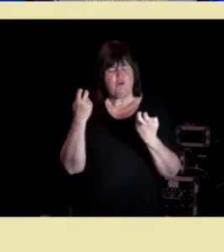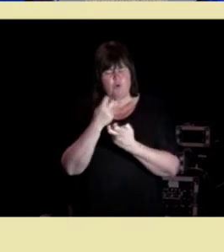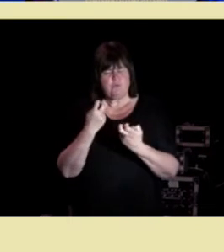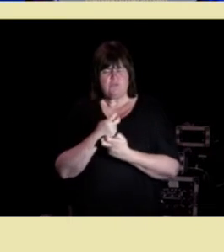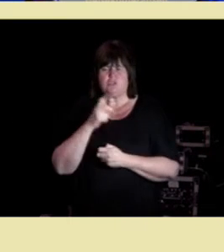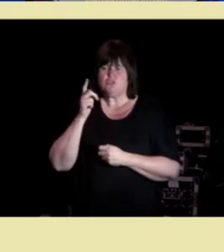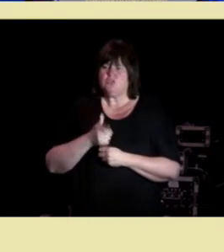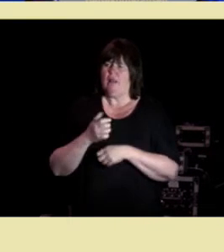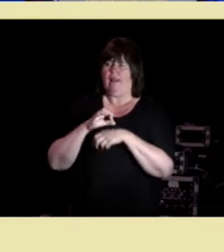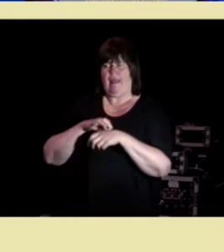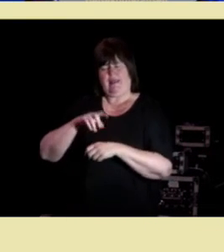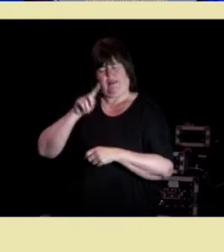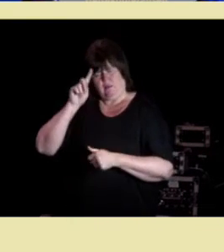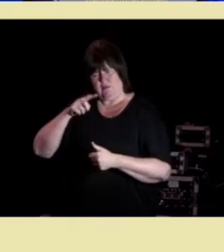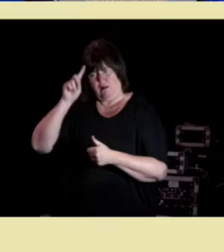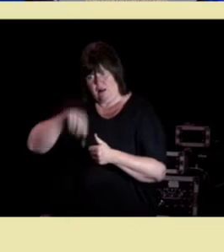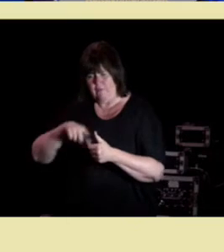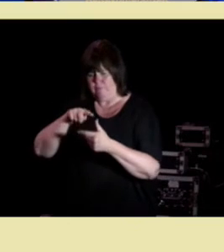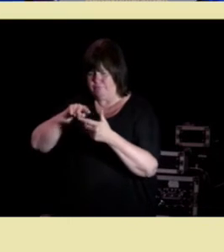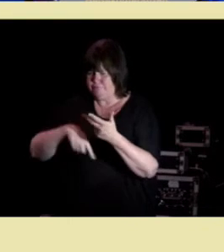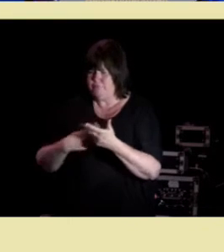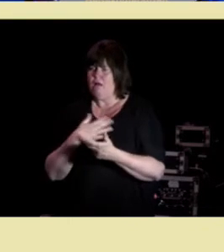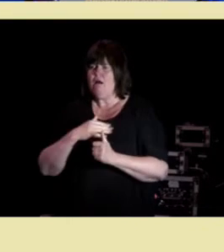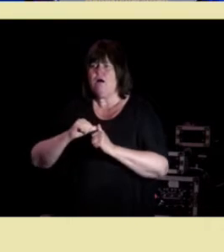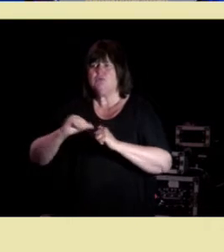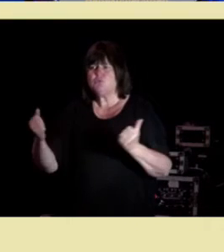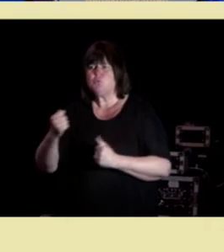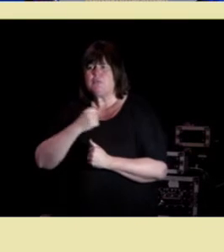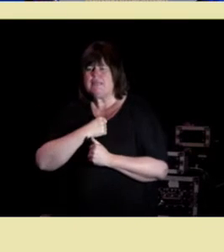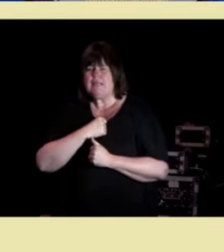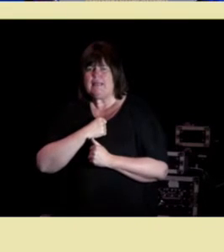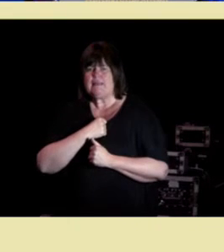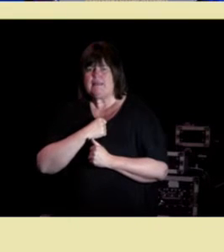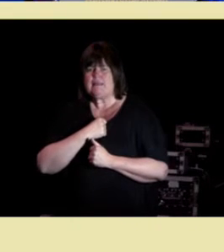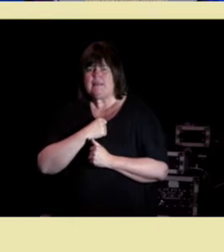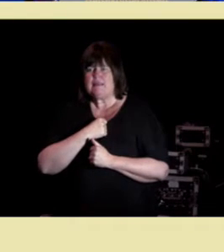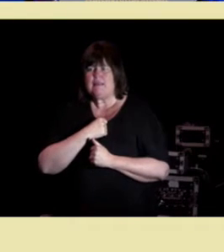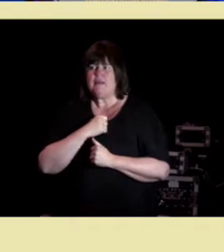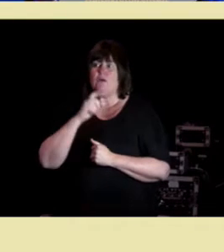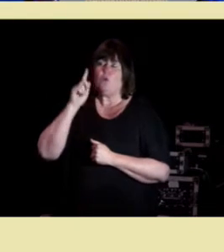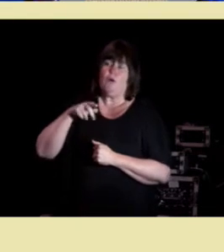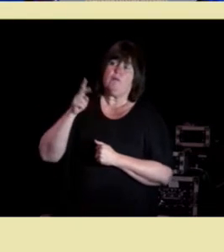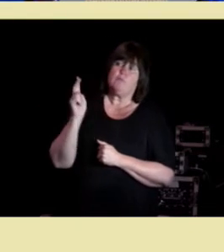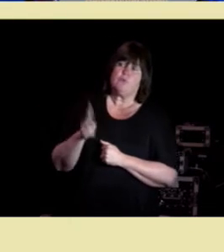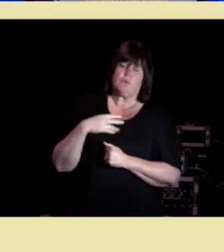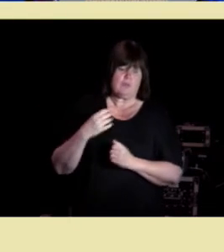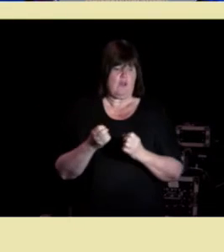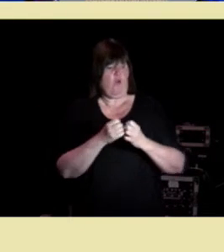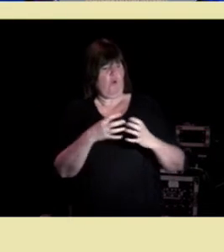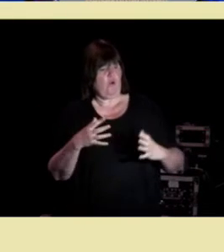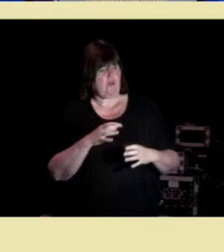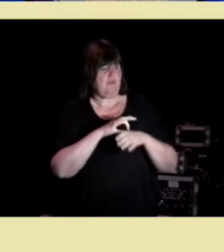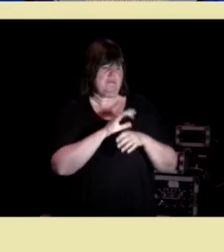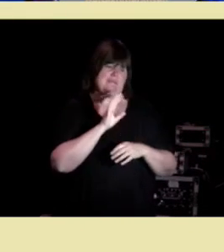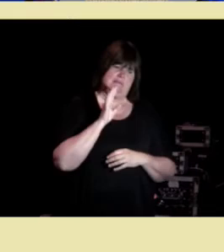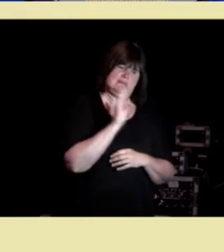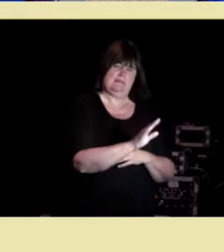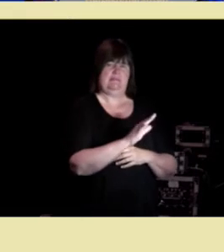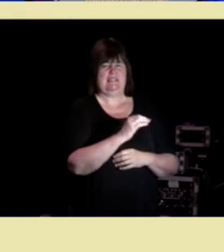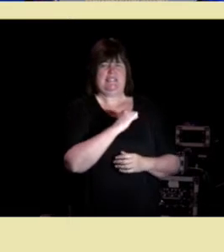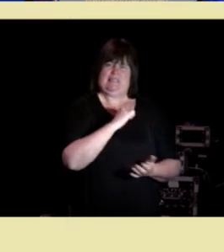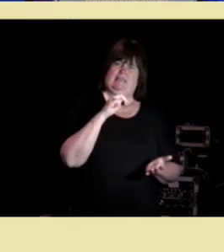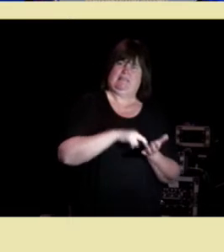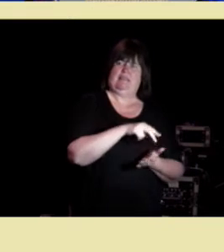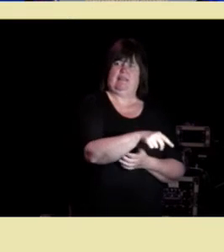sin kunnskap har stor tillit og den kan brukes til å øke pasientens autonomi men det motsatte